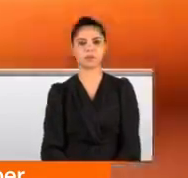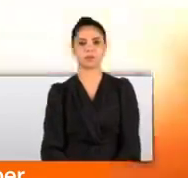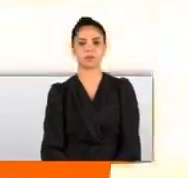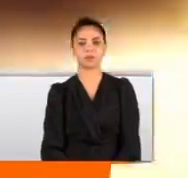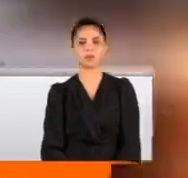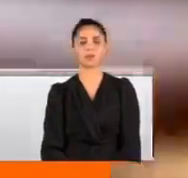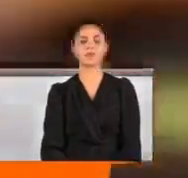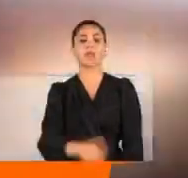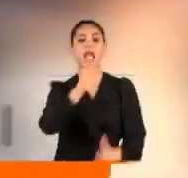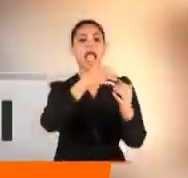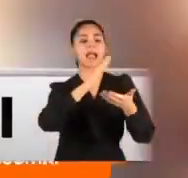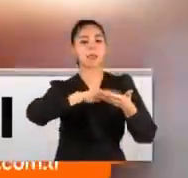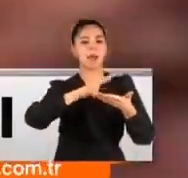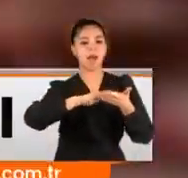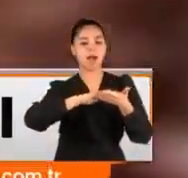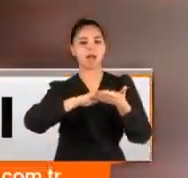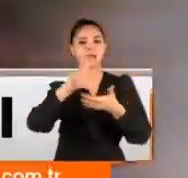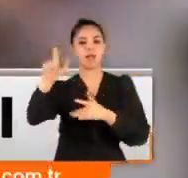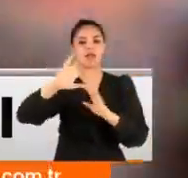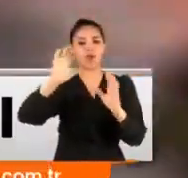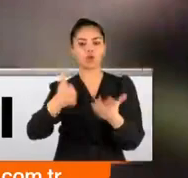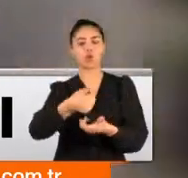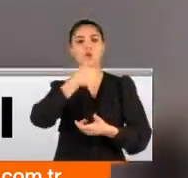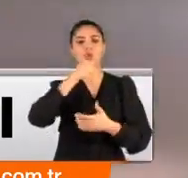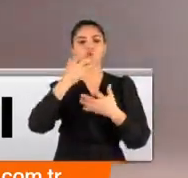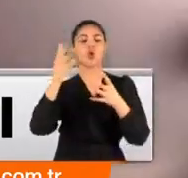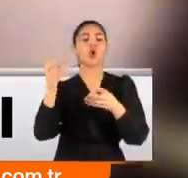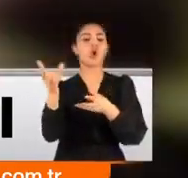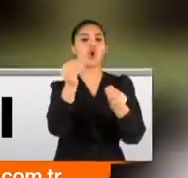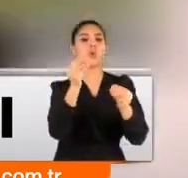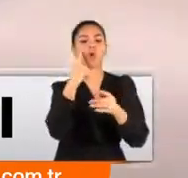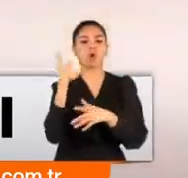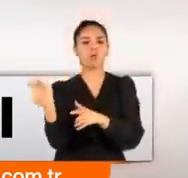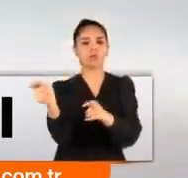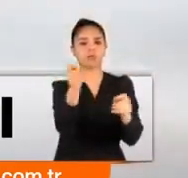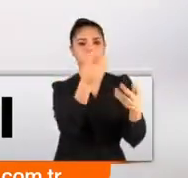Ekip arkadaşları güvenli alana taşınan tüpe su ve köpükle müdahale etti.